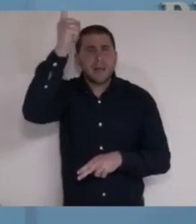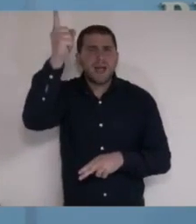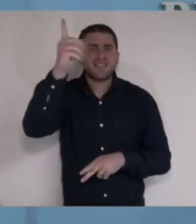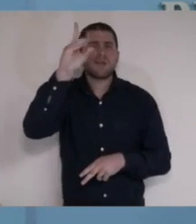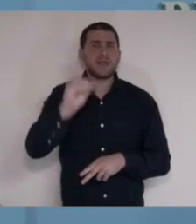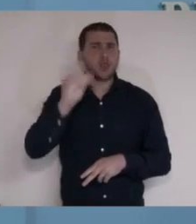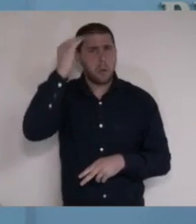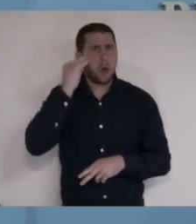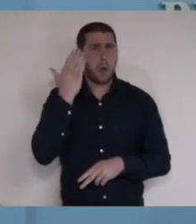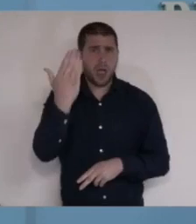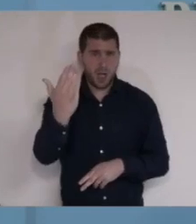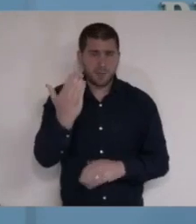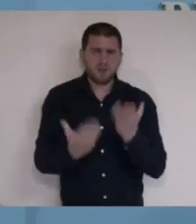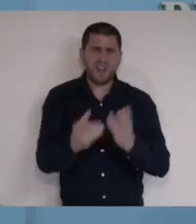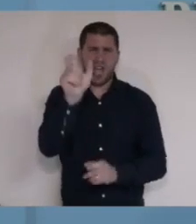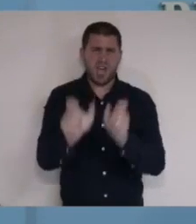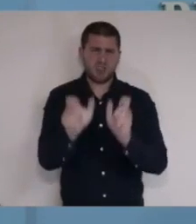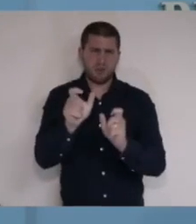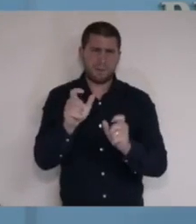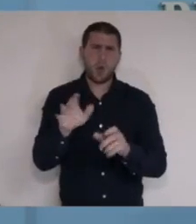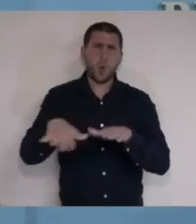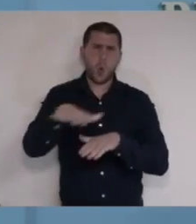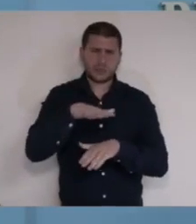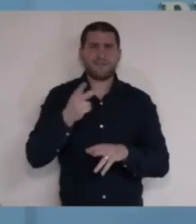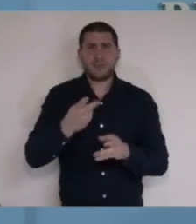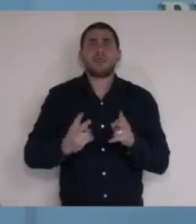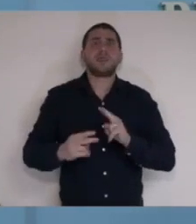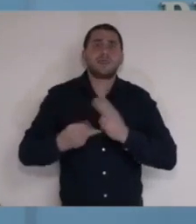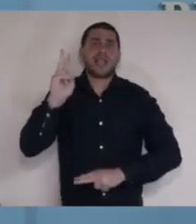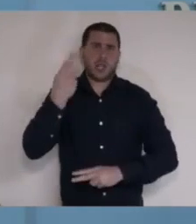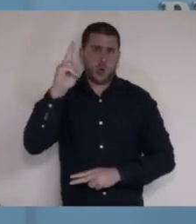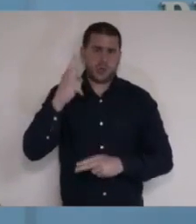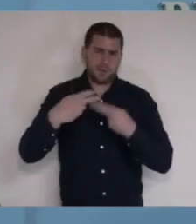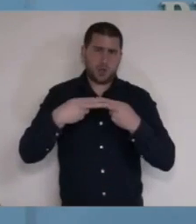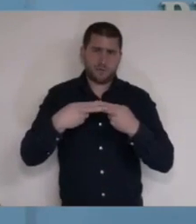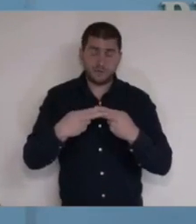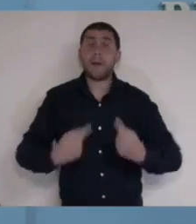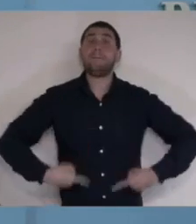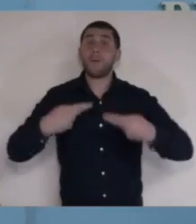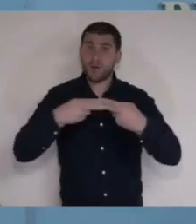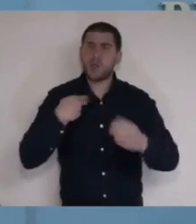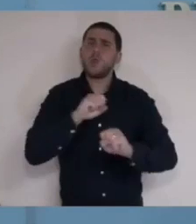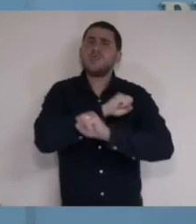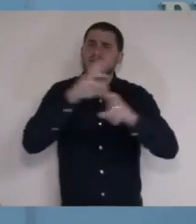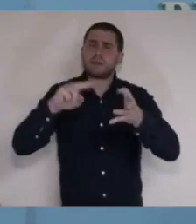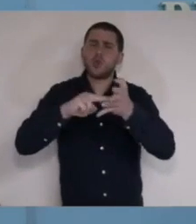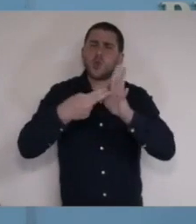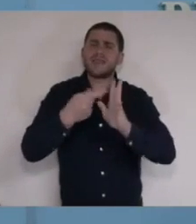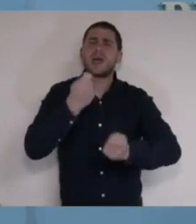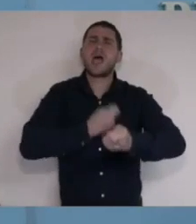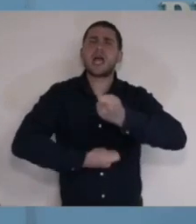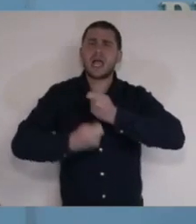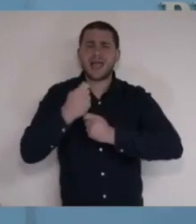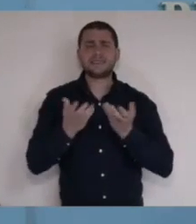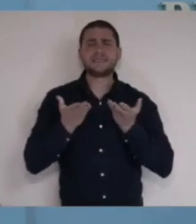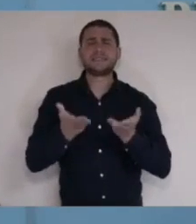ומדרום קוריאה ועוד נגדיל את זה הלאה. בעיממה הקרובה אנחנו נפרסם תוכנית כלכלית,